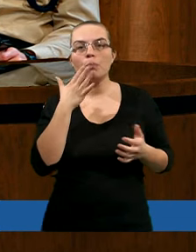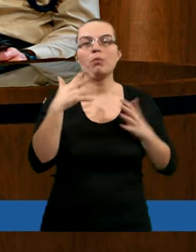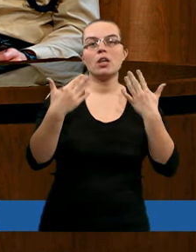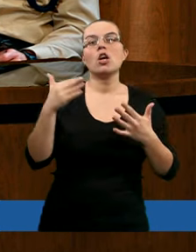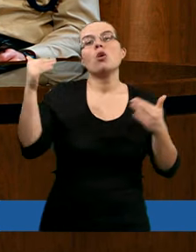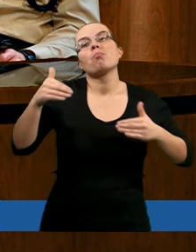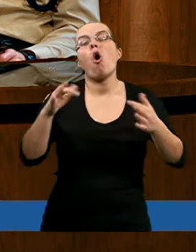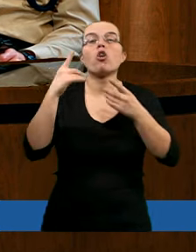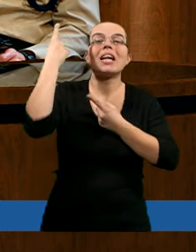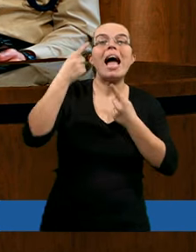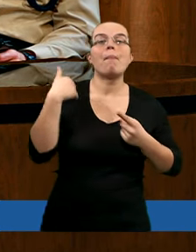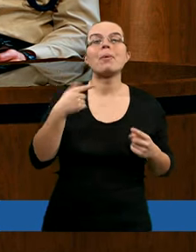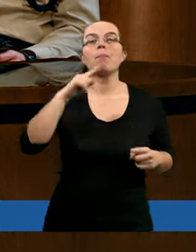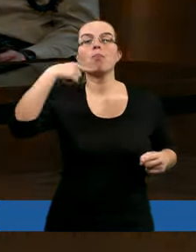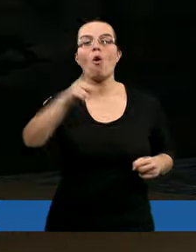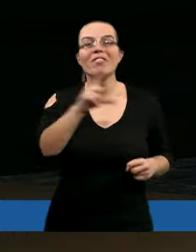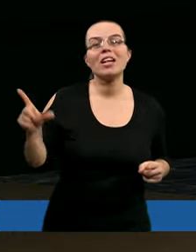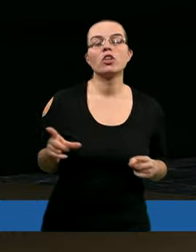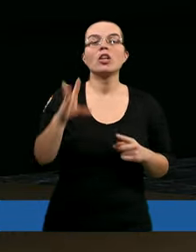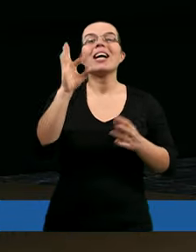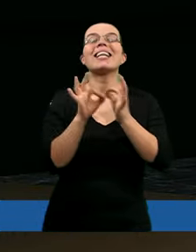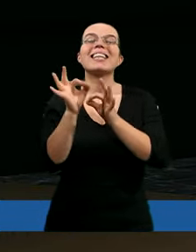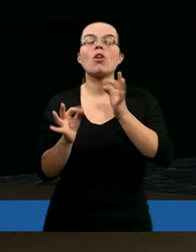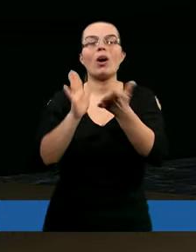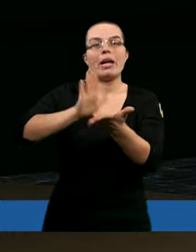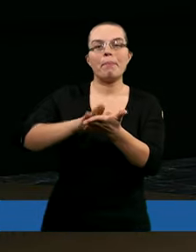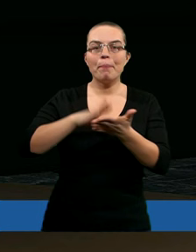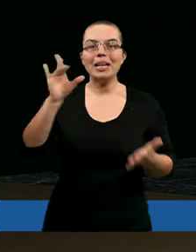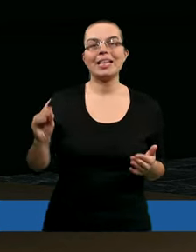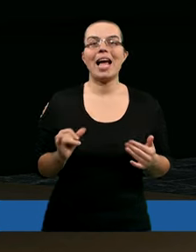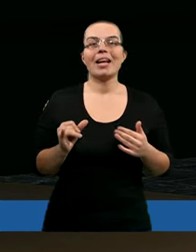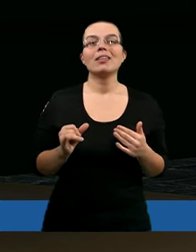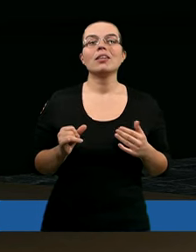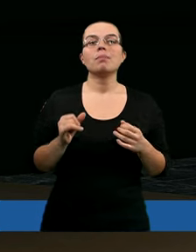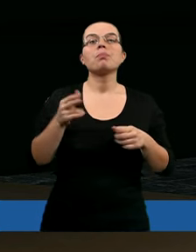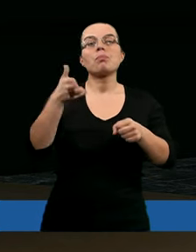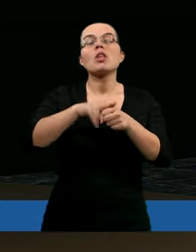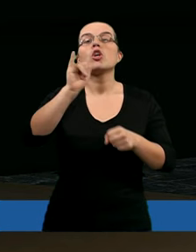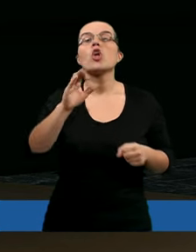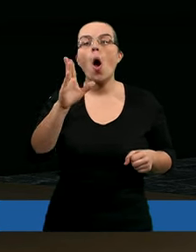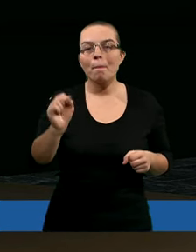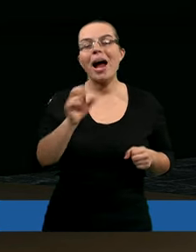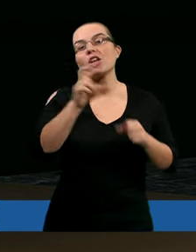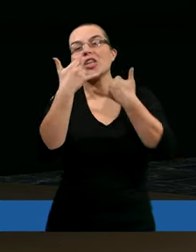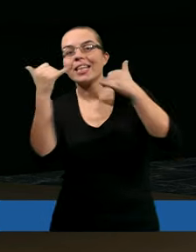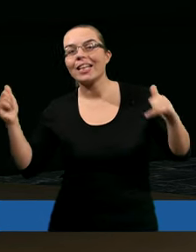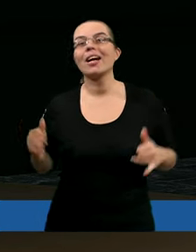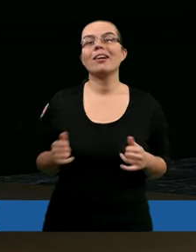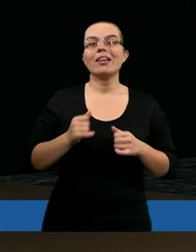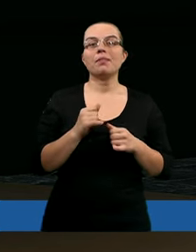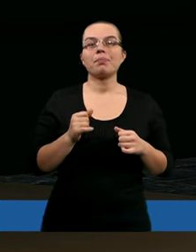Myślę, że przytoczyłbym różne historie biblijne, w których właśnie chociażby historie Joba, czy inne